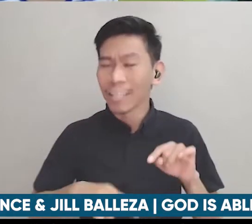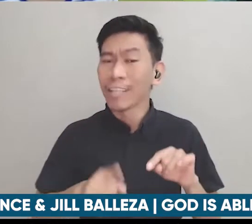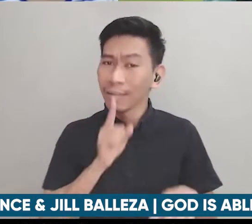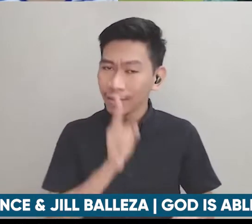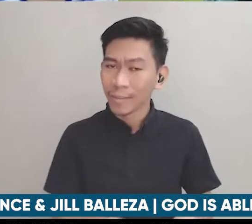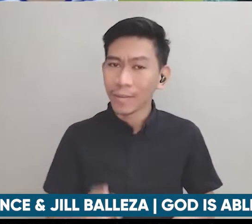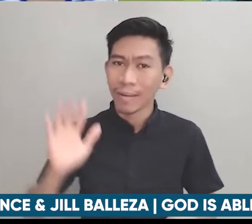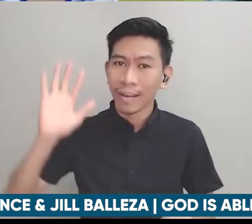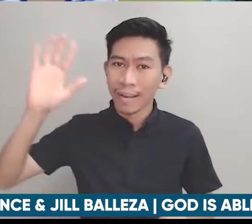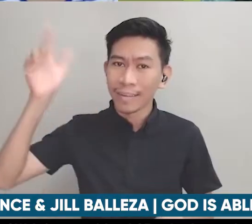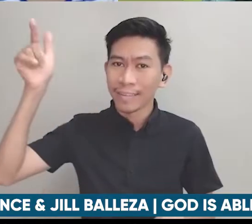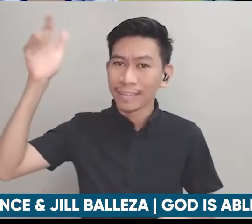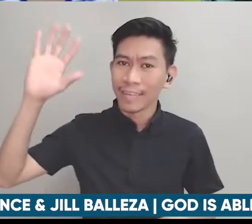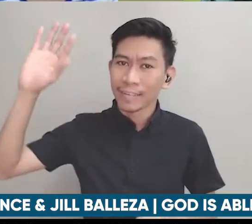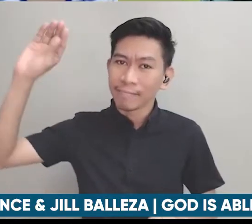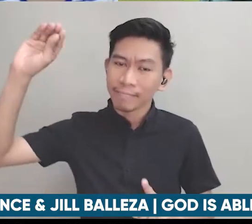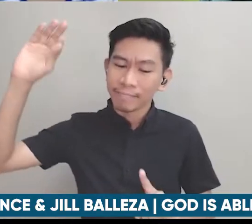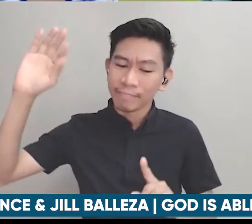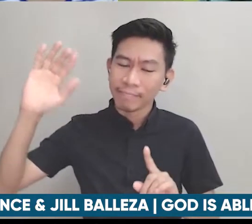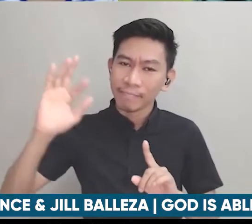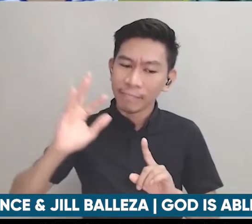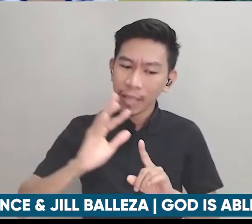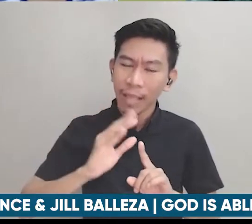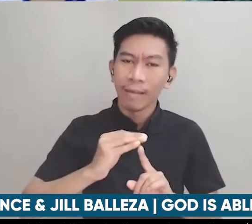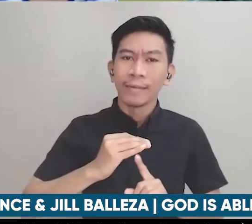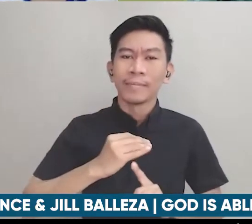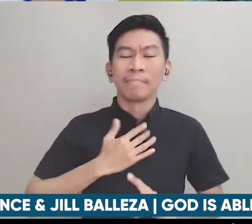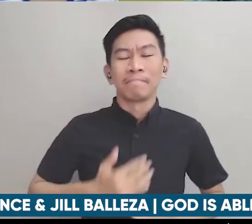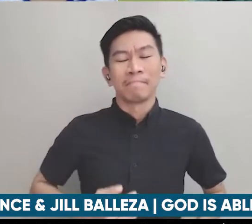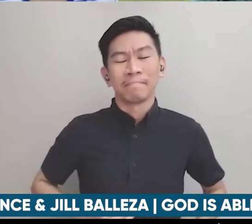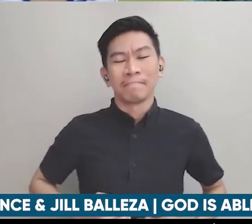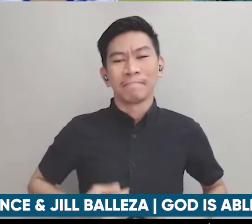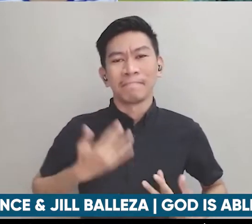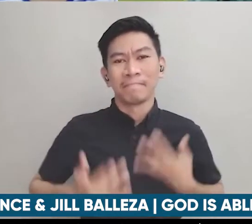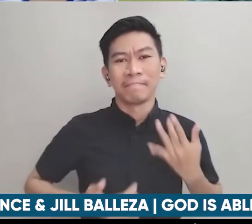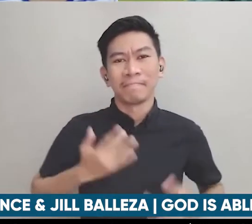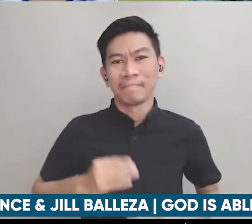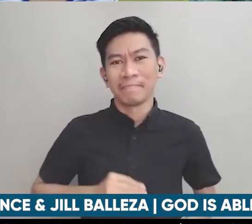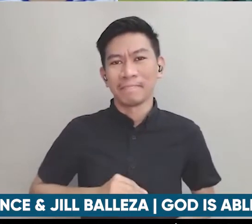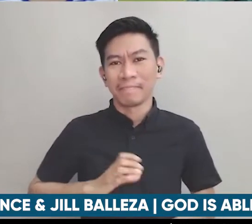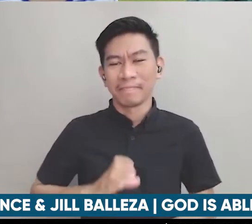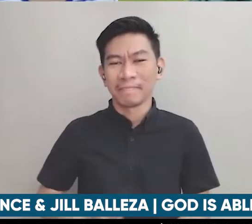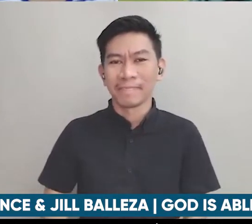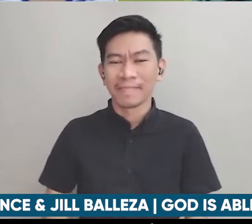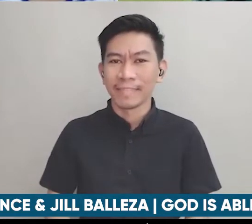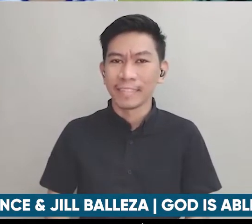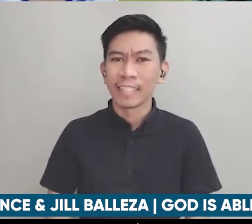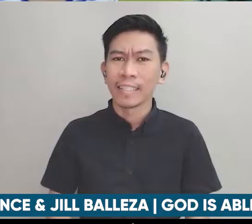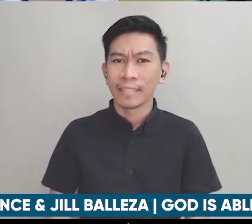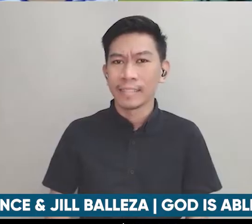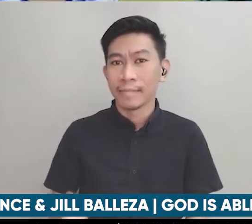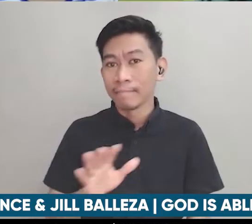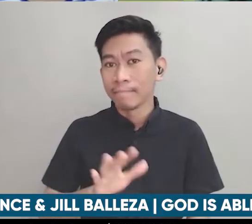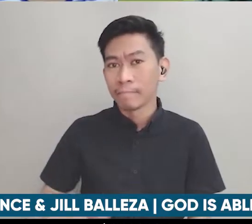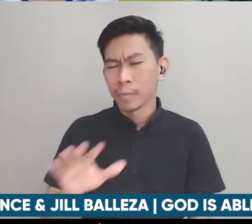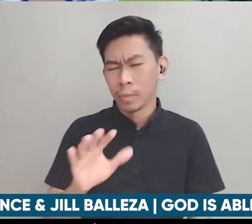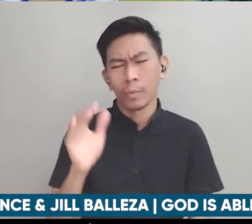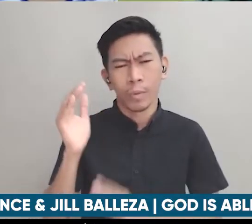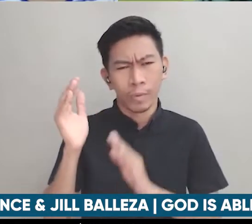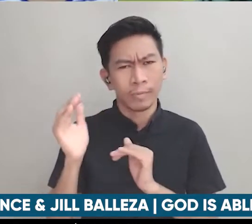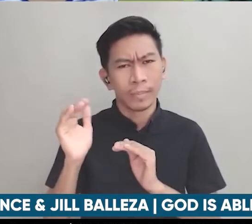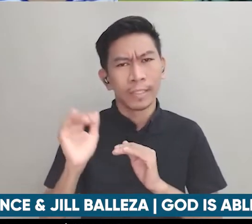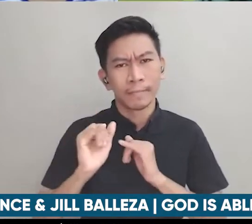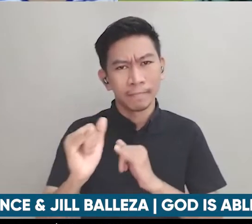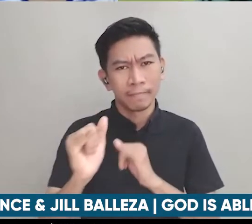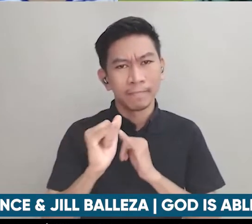power ang Diyos kapag tayo ay naglalakad na sa Kanya sana kayo din sa mga nakikinig nito na kaagapay nating apektado ng kapansanan